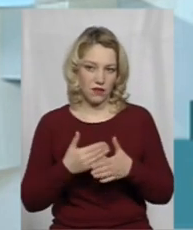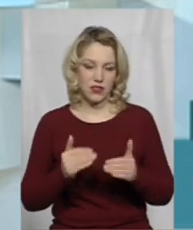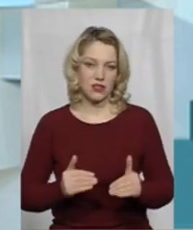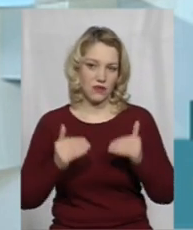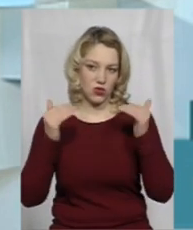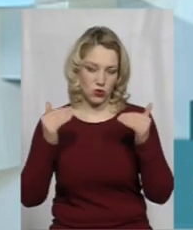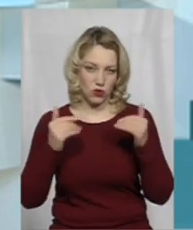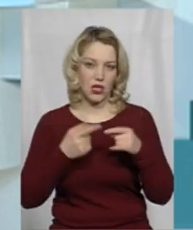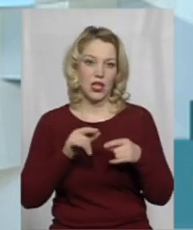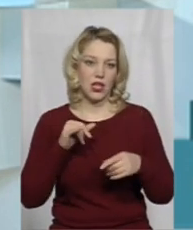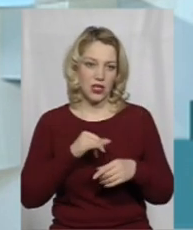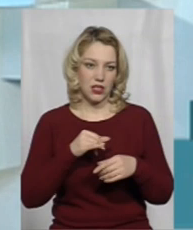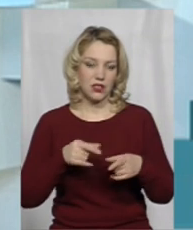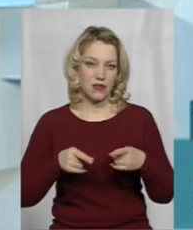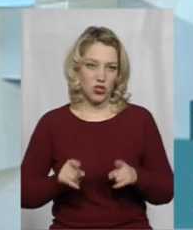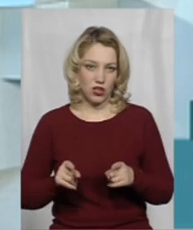висока. Звичайно,